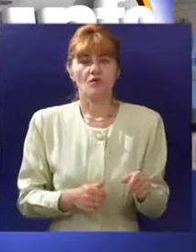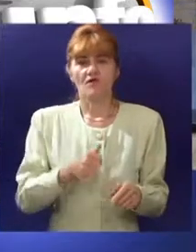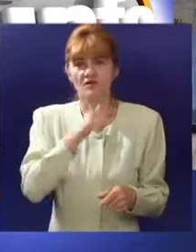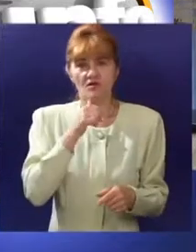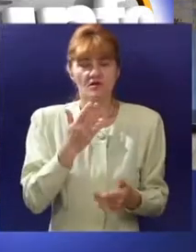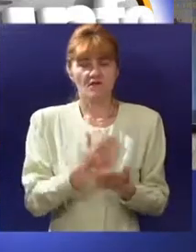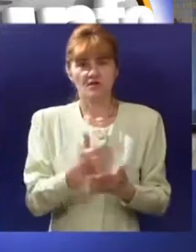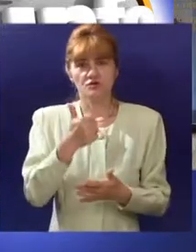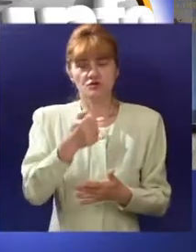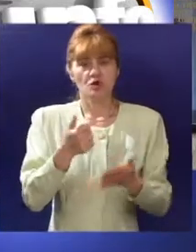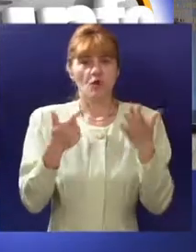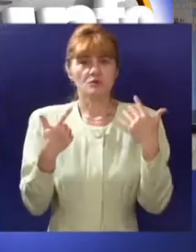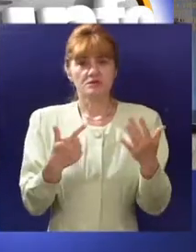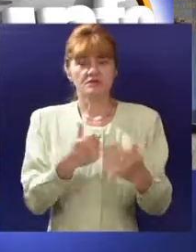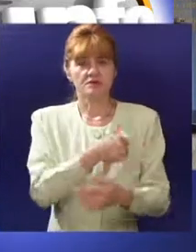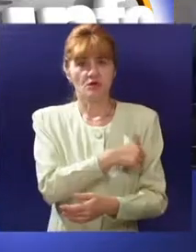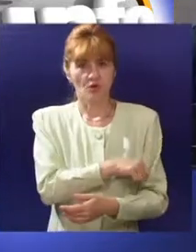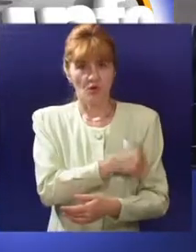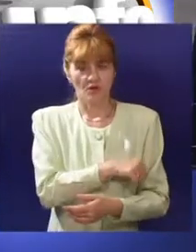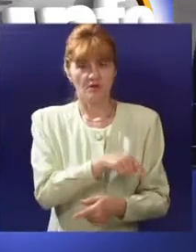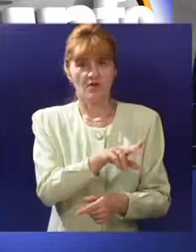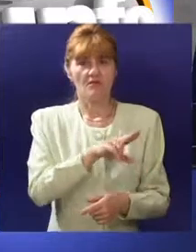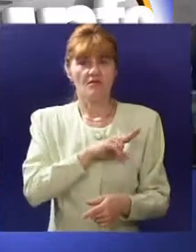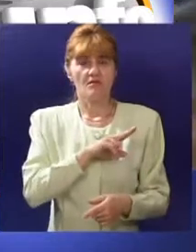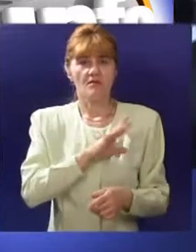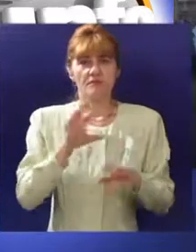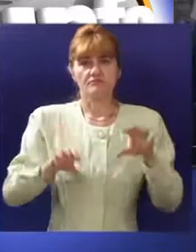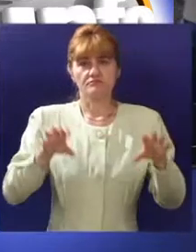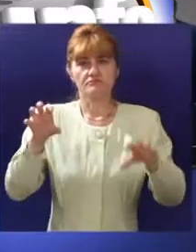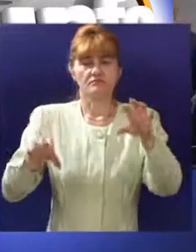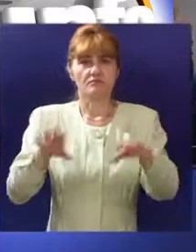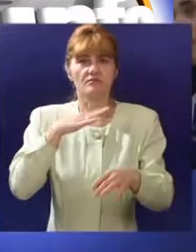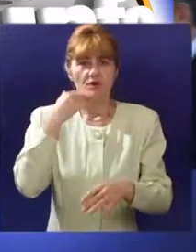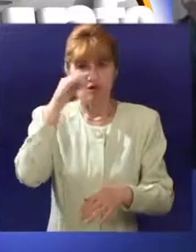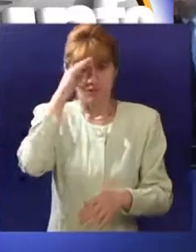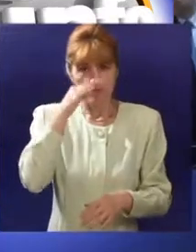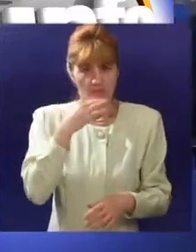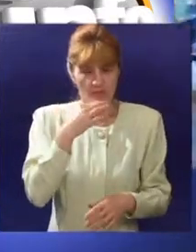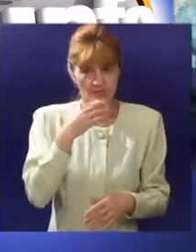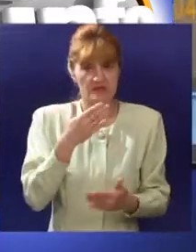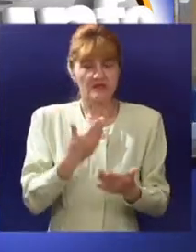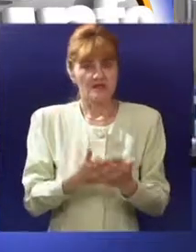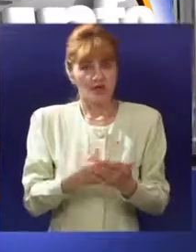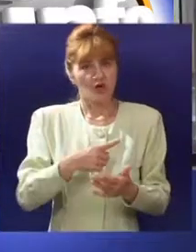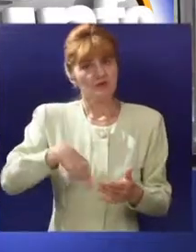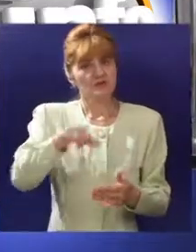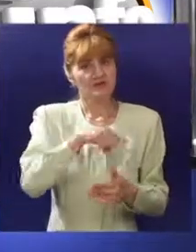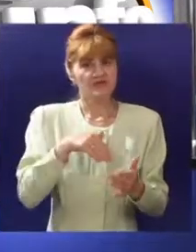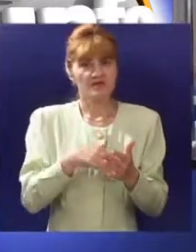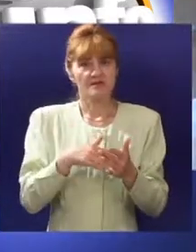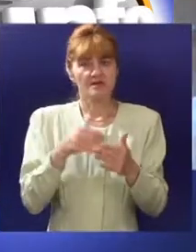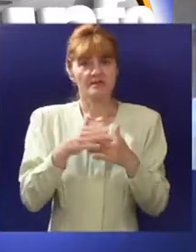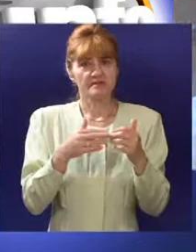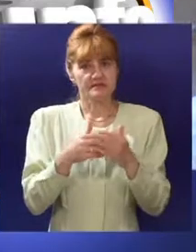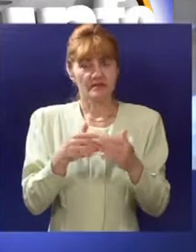traje već 171 godinu i na teritoriji Srbije ima svoje jedinice na 1500 mesta. Za njih je važno da svi njihovi klijente i